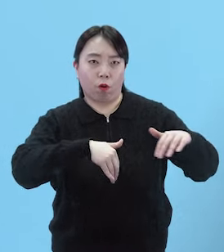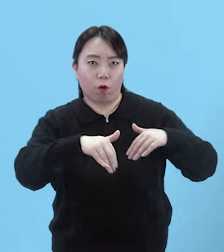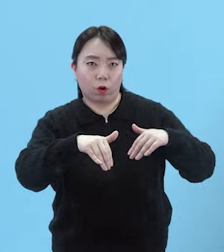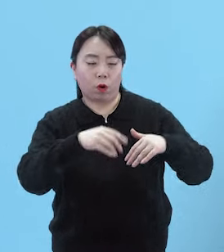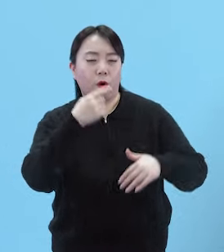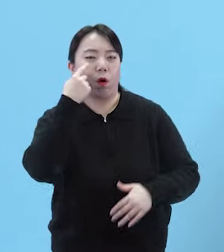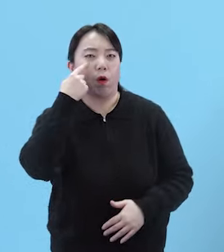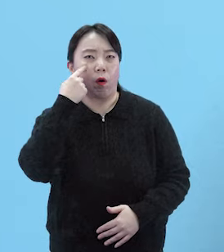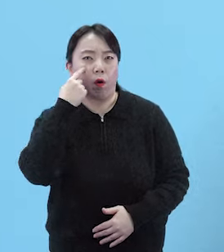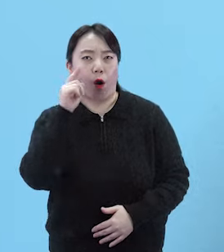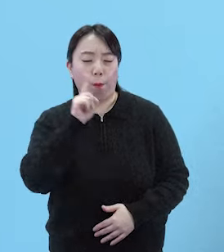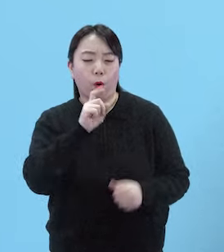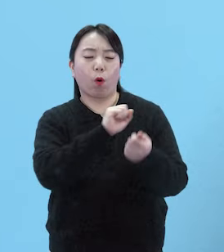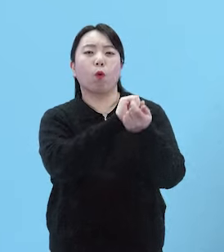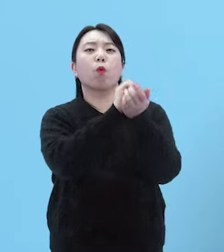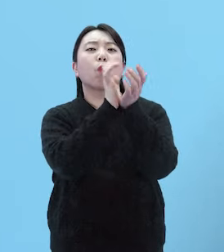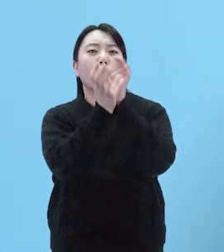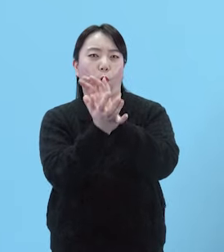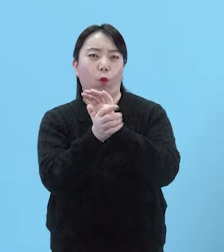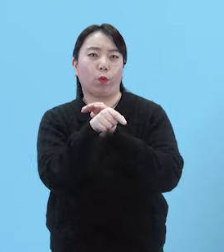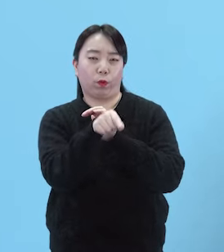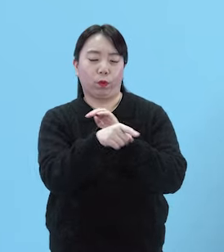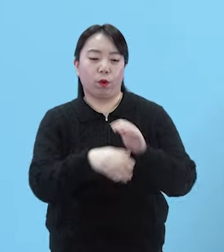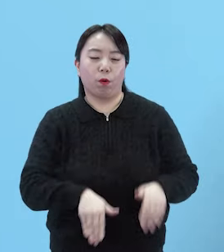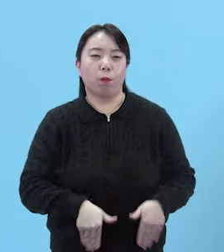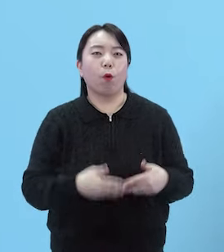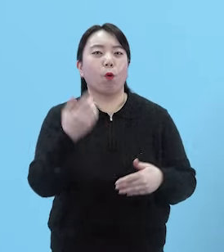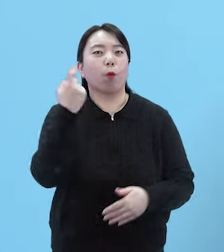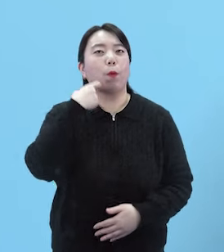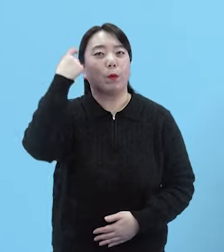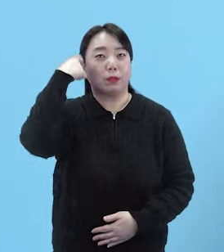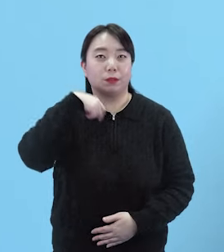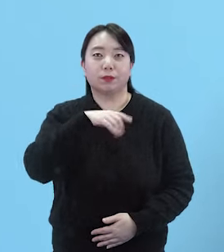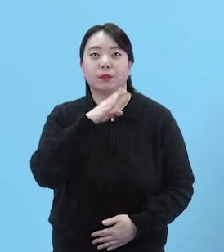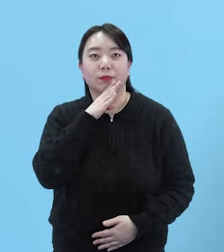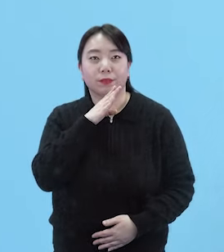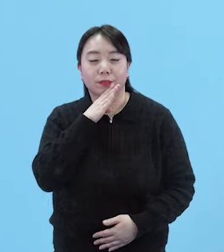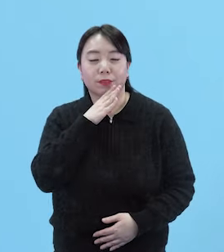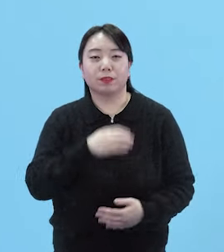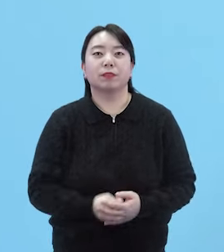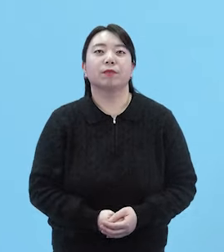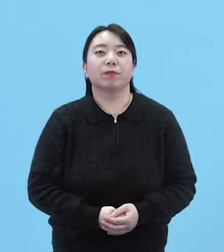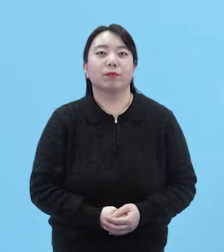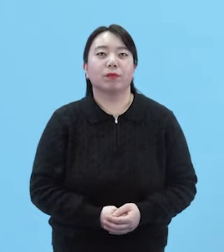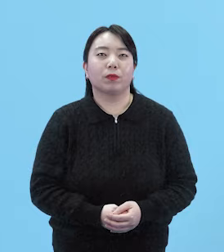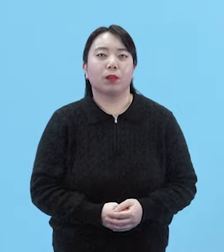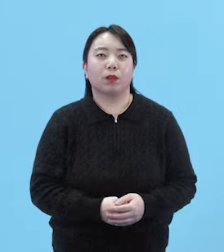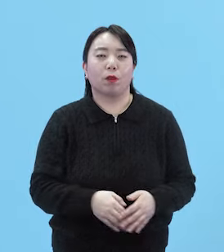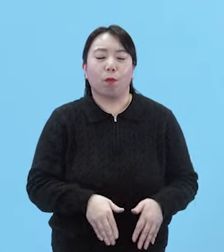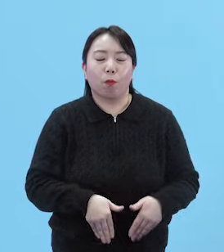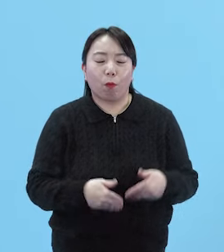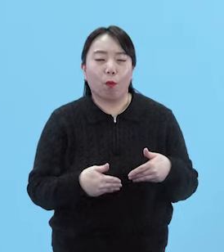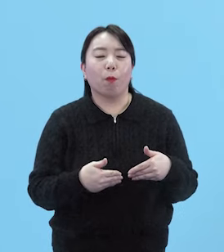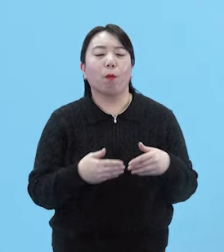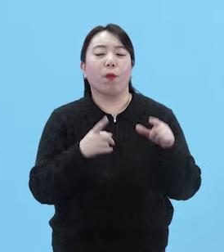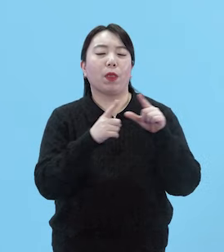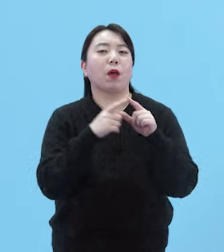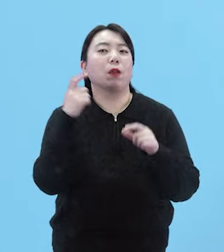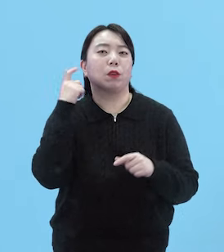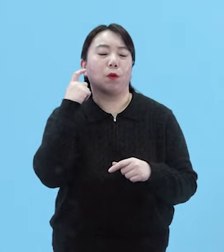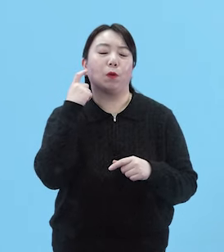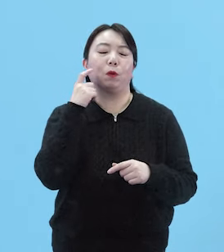보면 곳곳에 피어나는 꽃들 덕분에 봄이 왔음이 한껏 느껴지죠 듣기만 해도 화사한 봄!